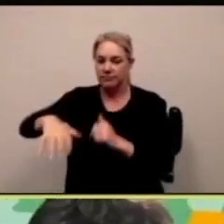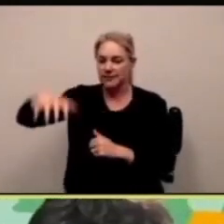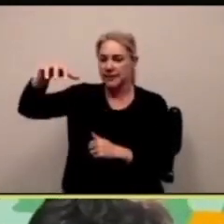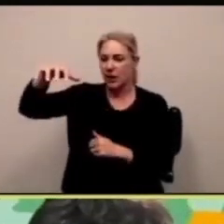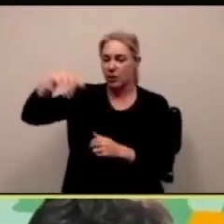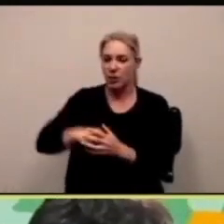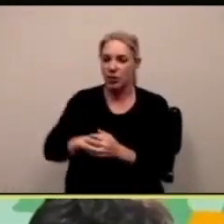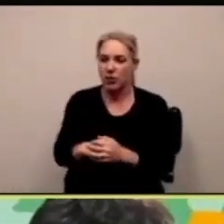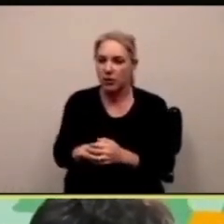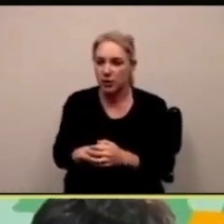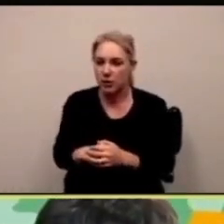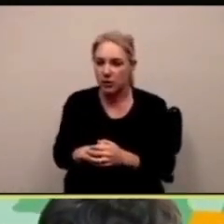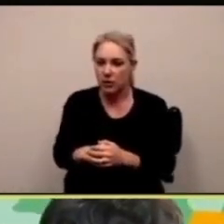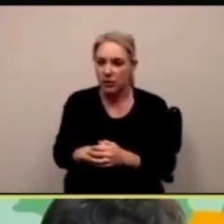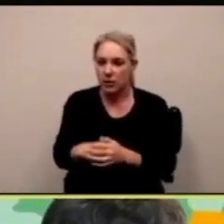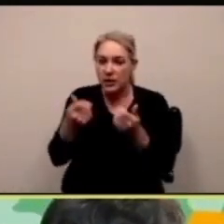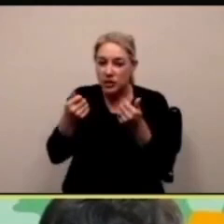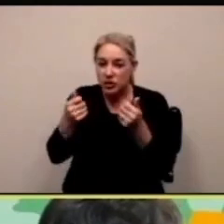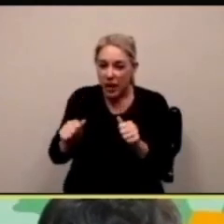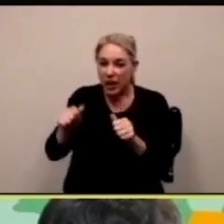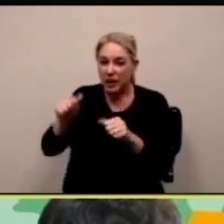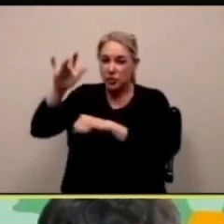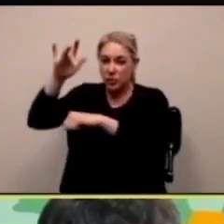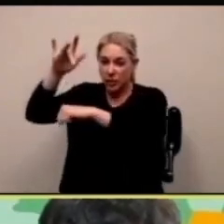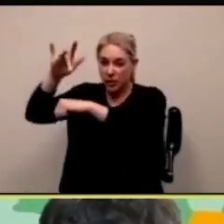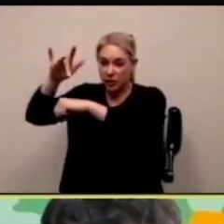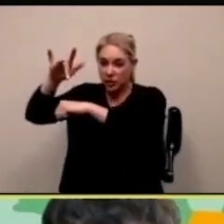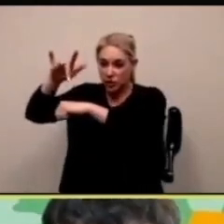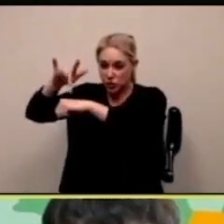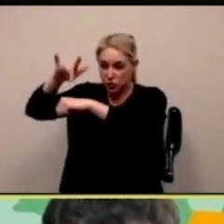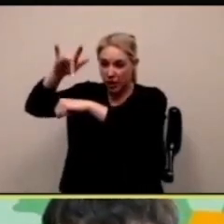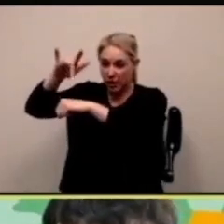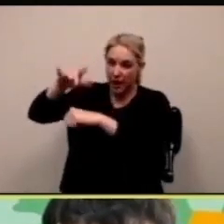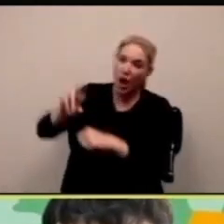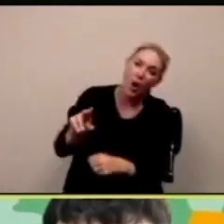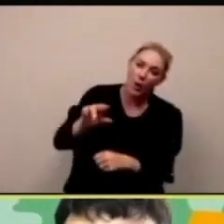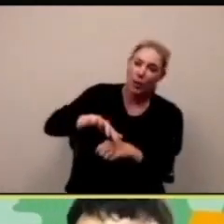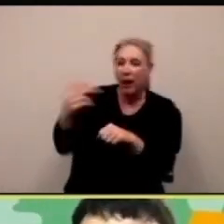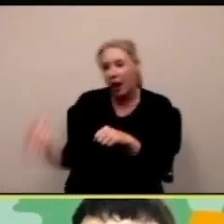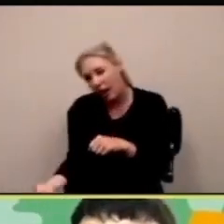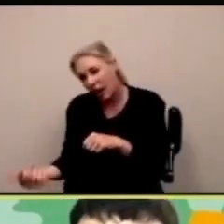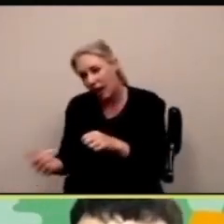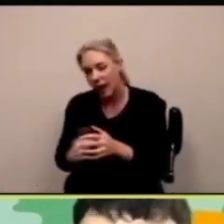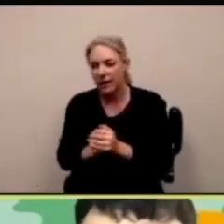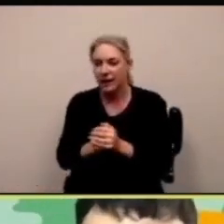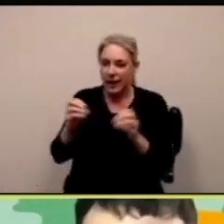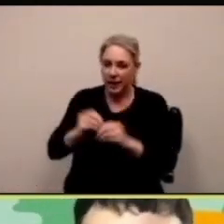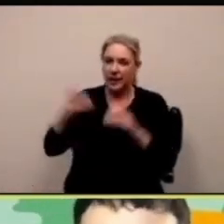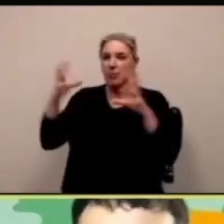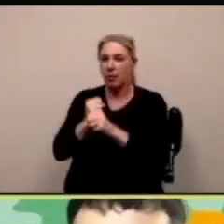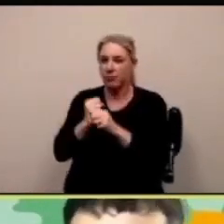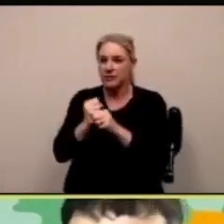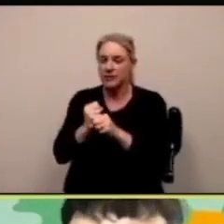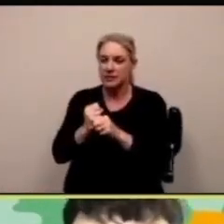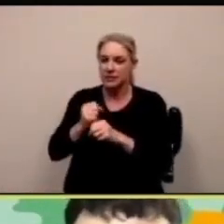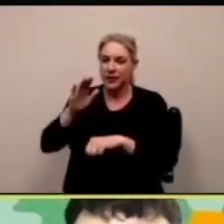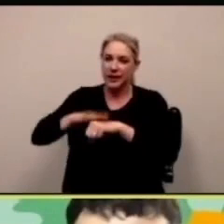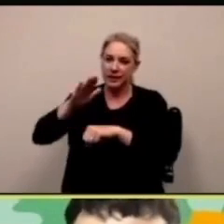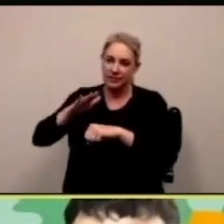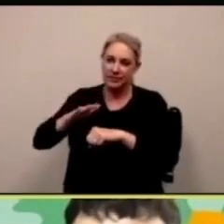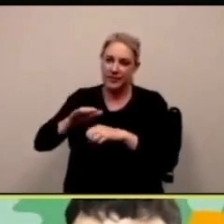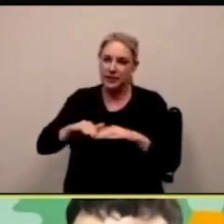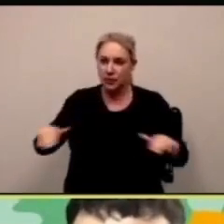cadere far capovolgere far crollare cioè questa torre facciamolo piano piano